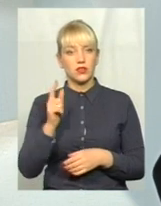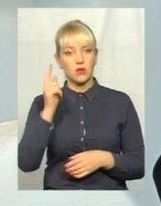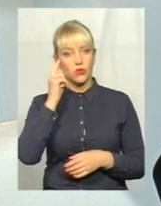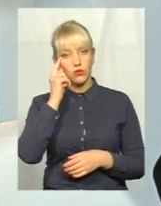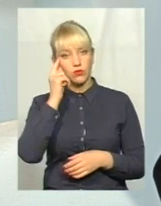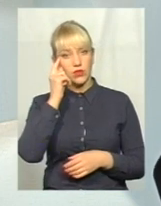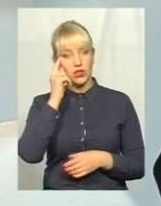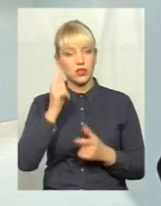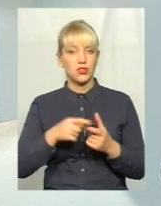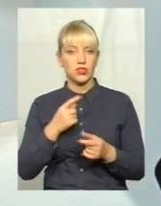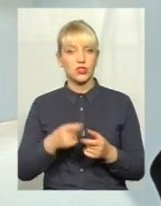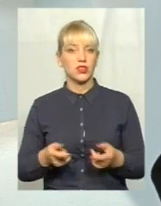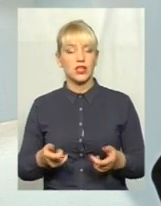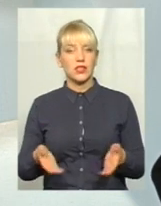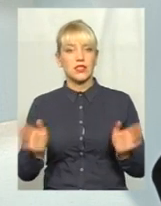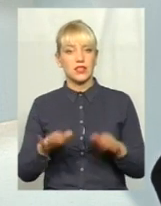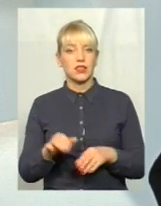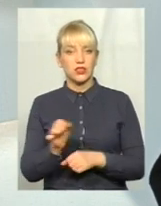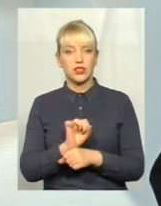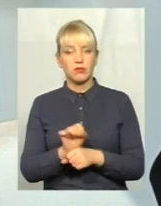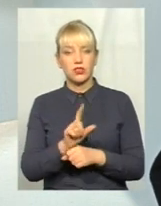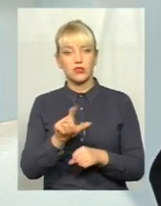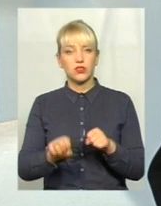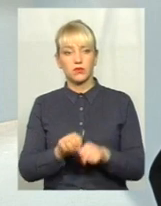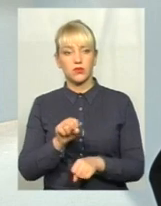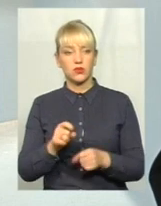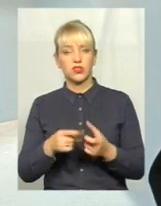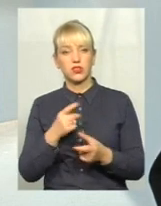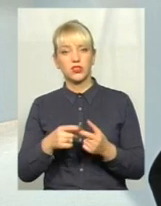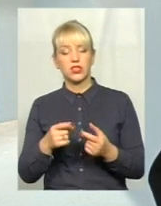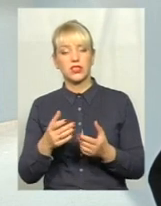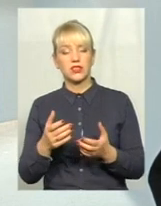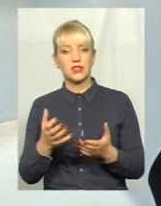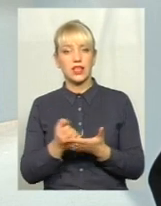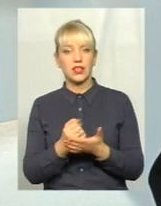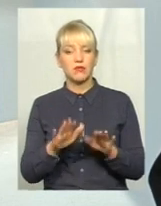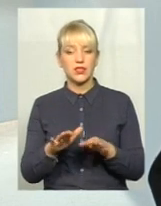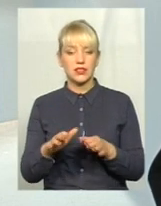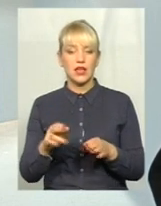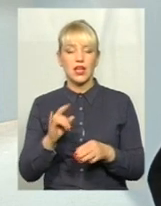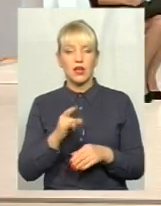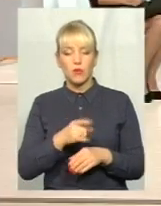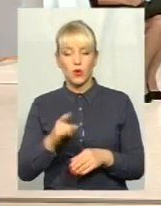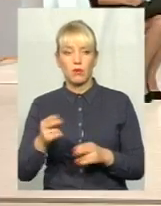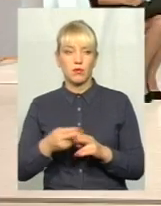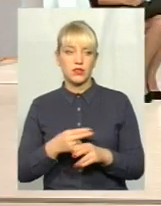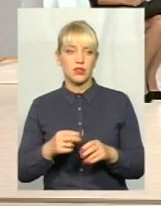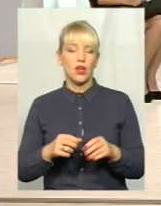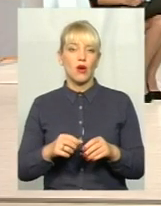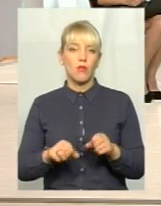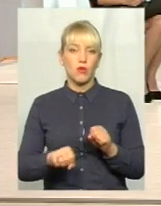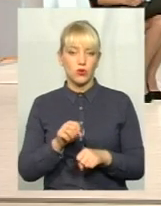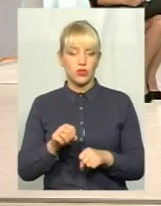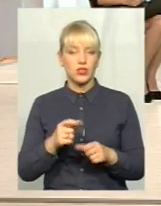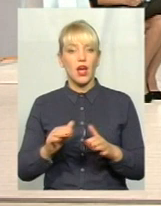чи залишити машину з порушенням, чи знайти все-таки місце, де припаркуватися без порушення. Пане Василь, підвищення штрафів –